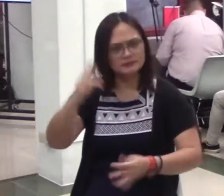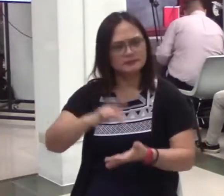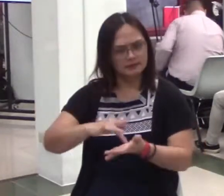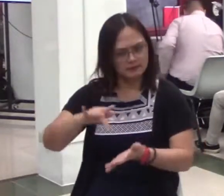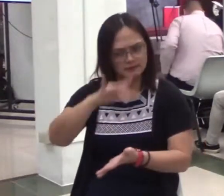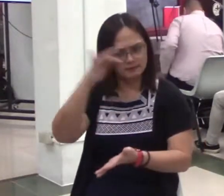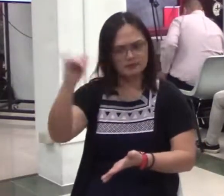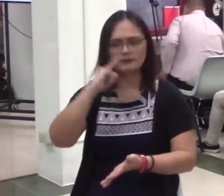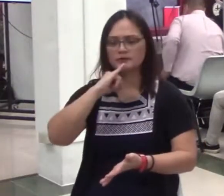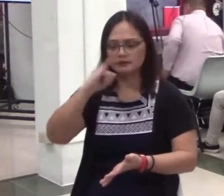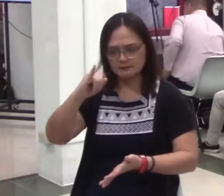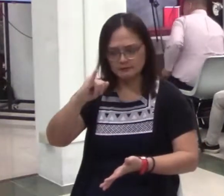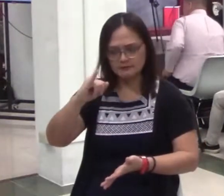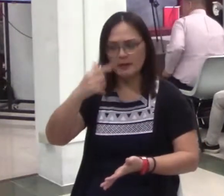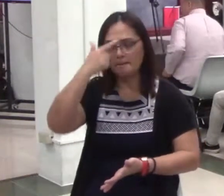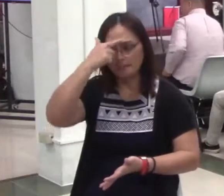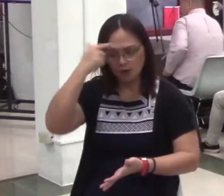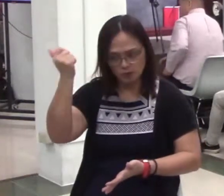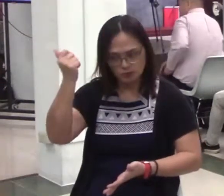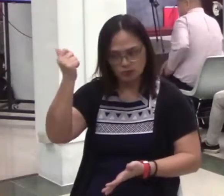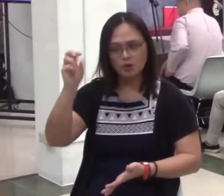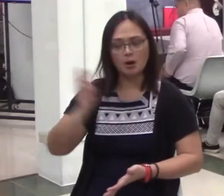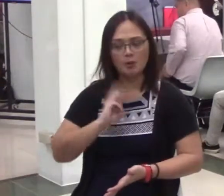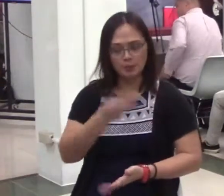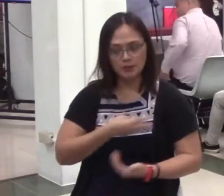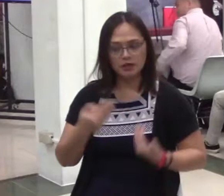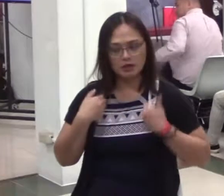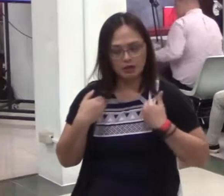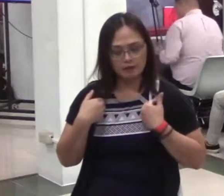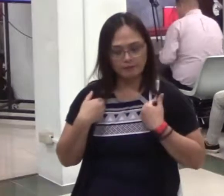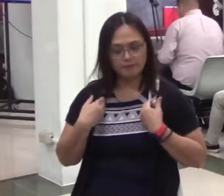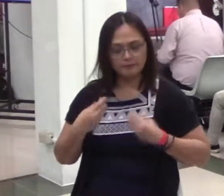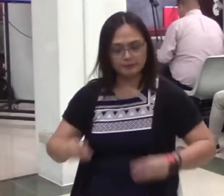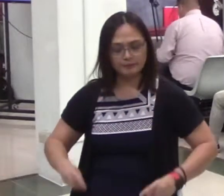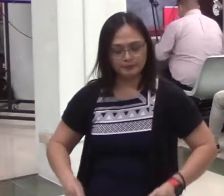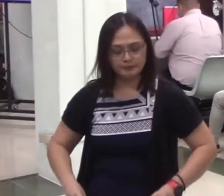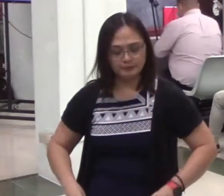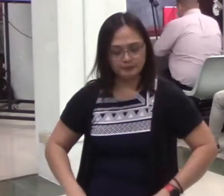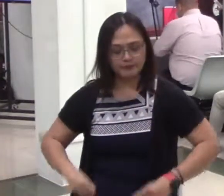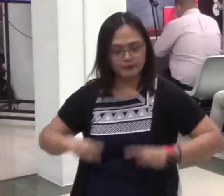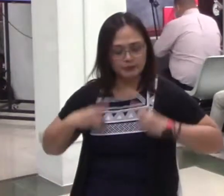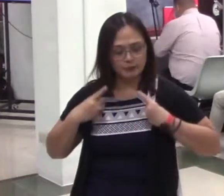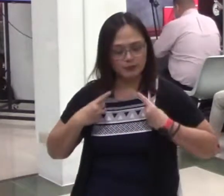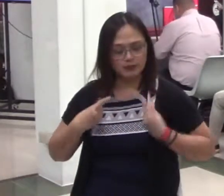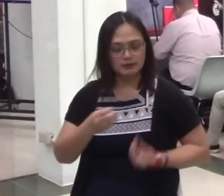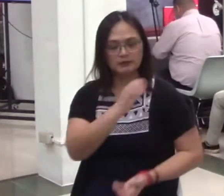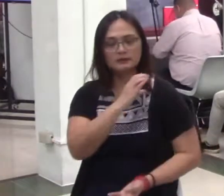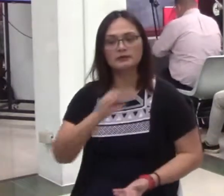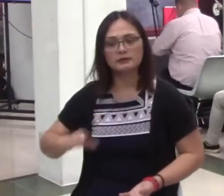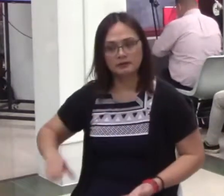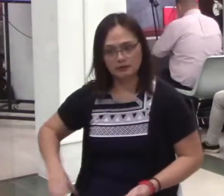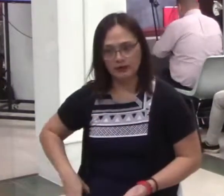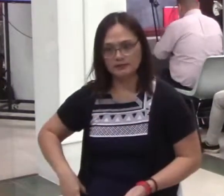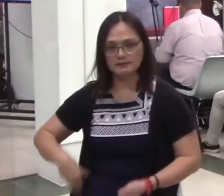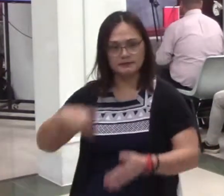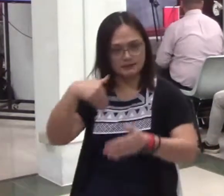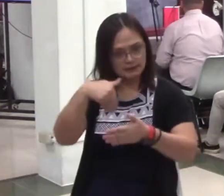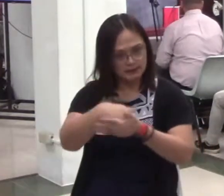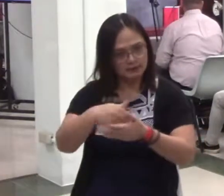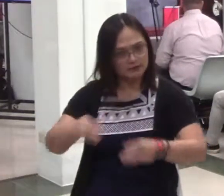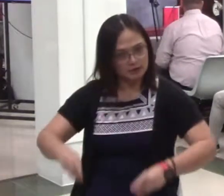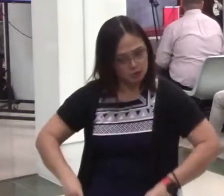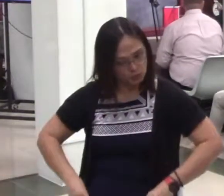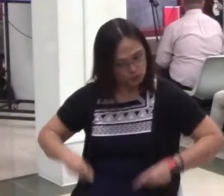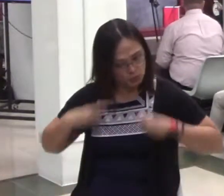luwalhati ito is because we have an indwelling Christ. An indwelling Christ.